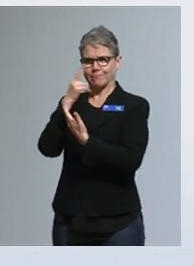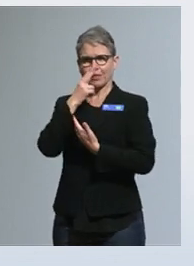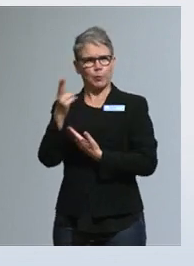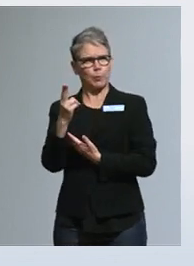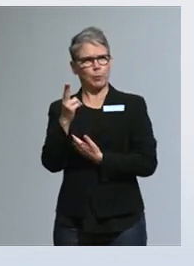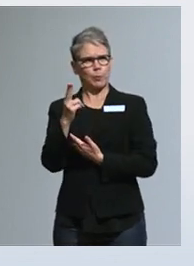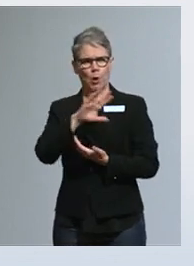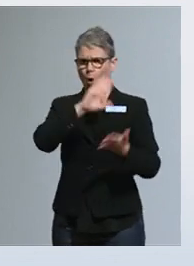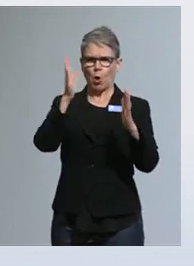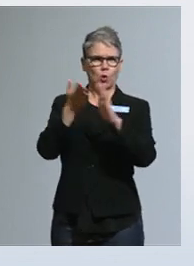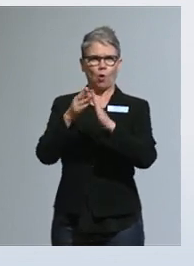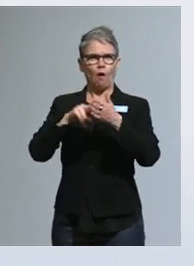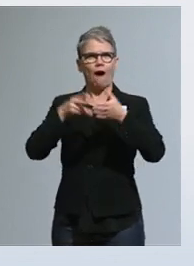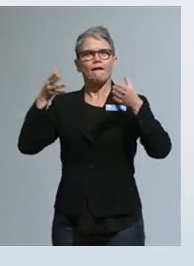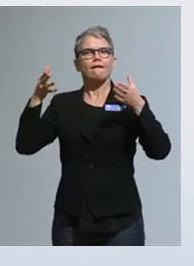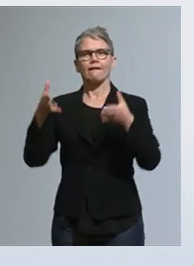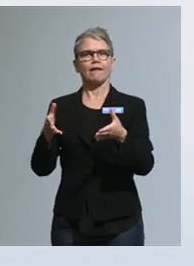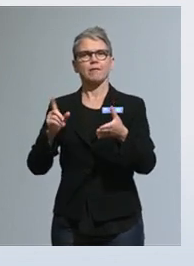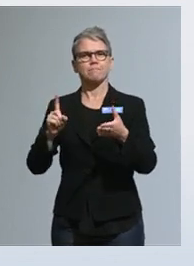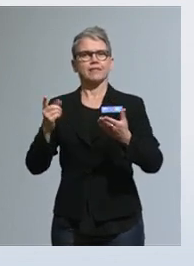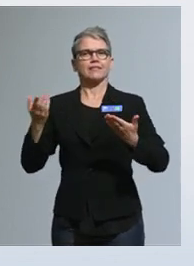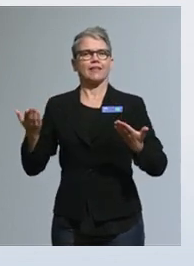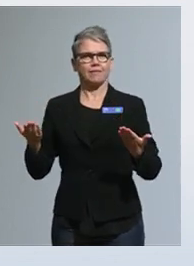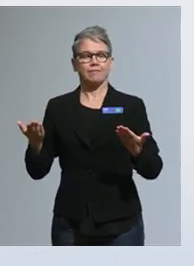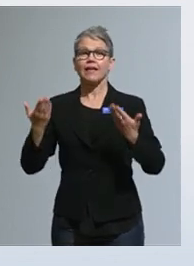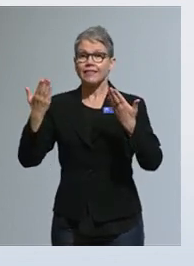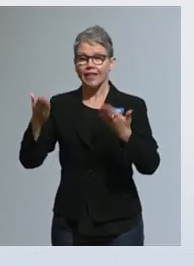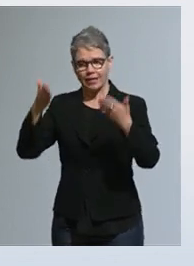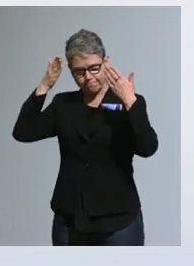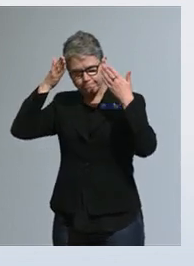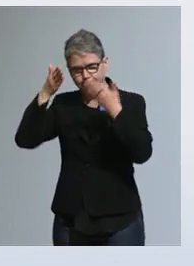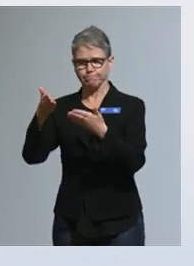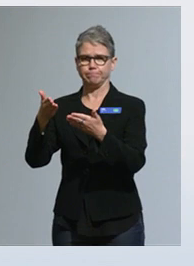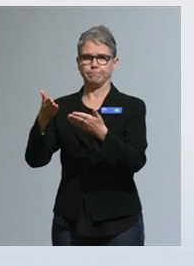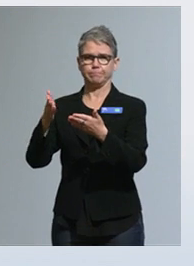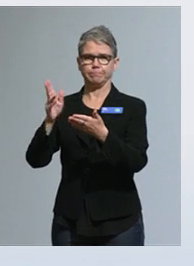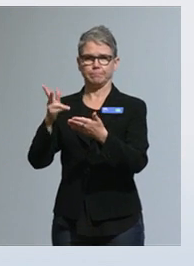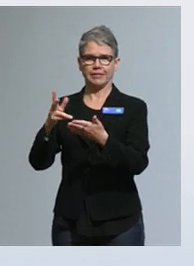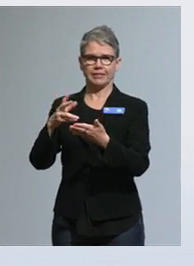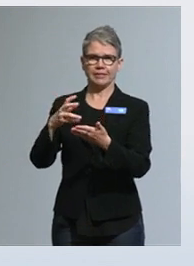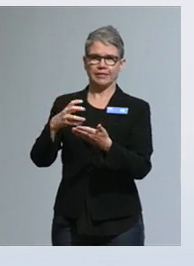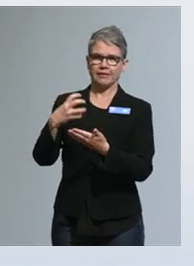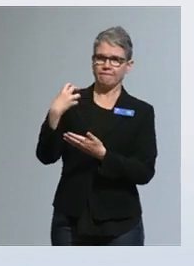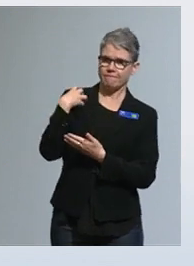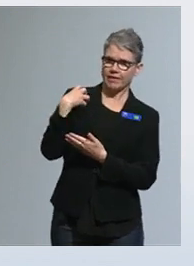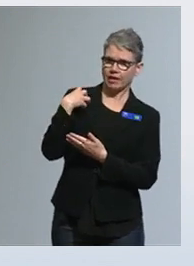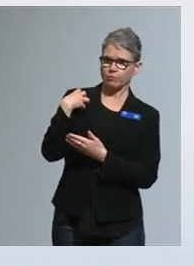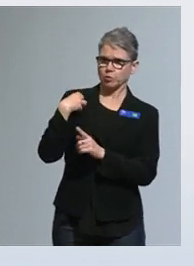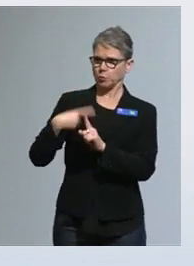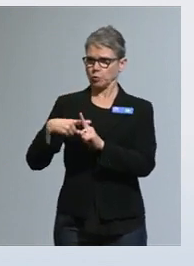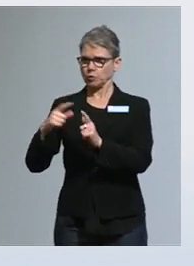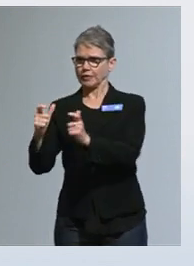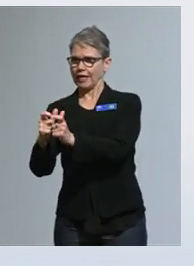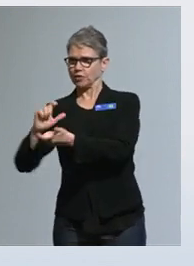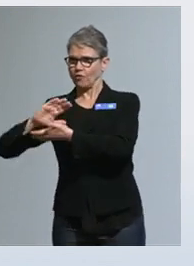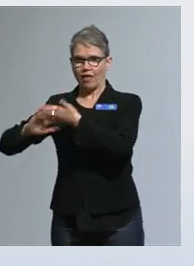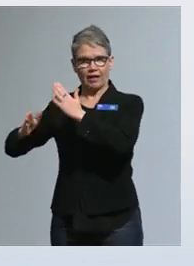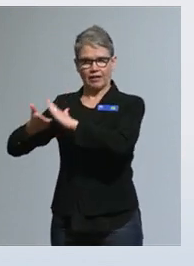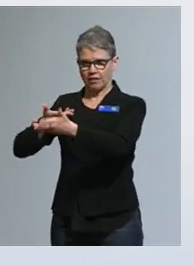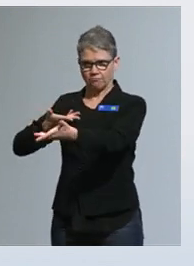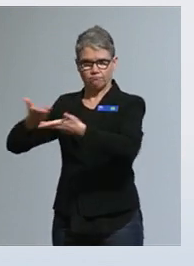tässä koko hankkeessa on kyse. Tänään siis keskitymme viranomaisten ja järjestötoimijoiden väliseen